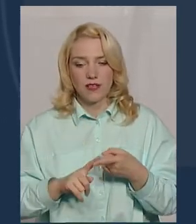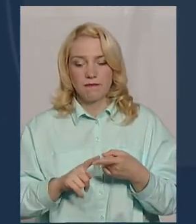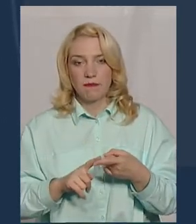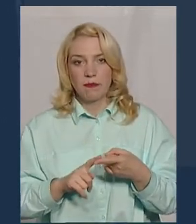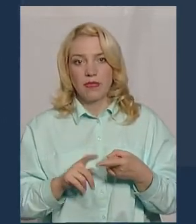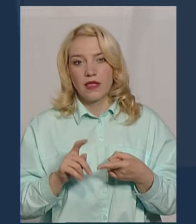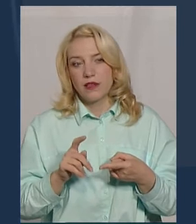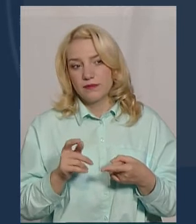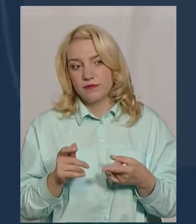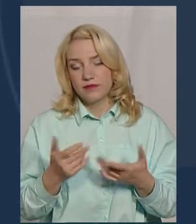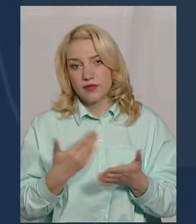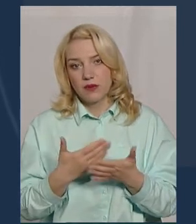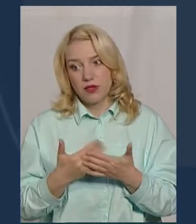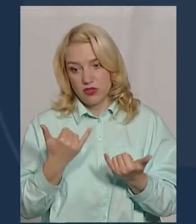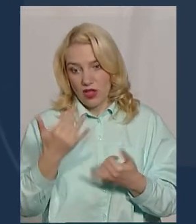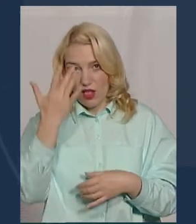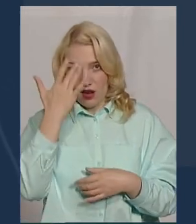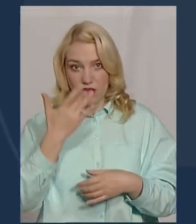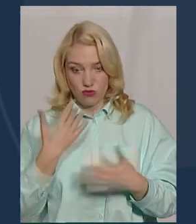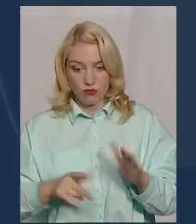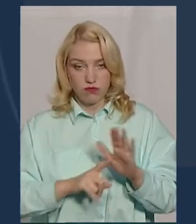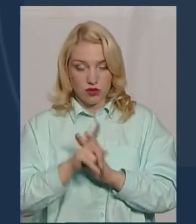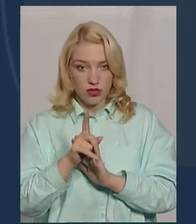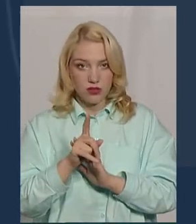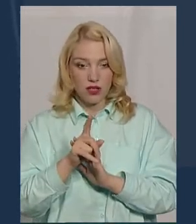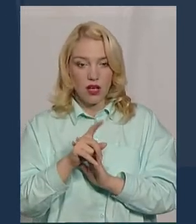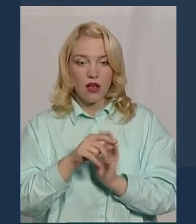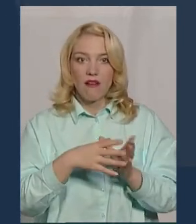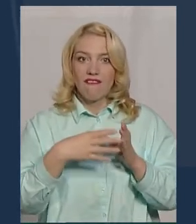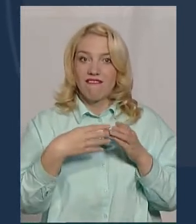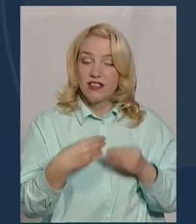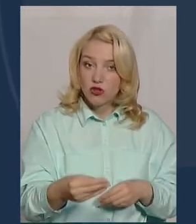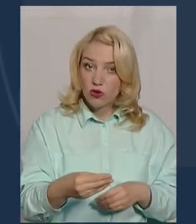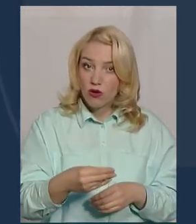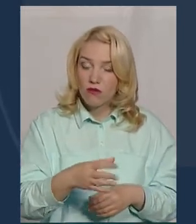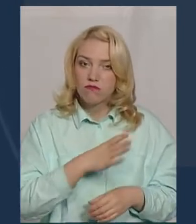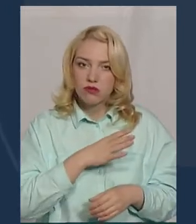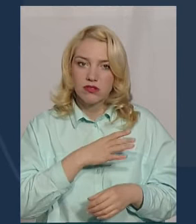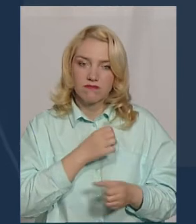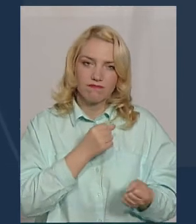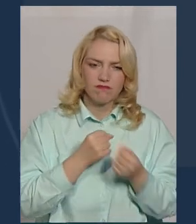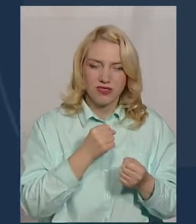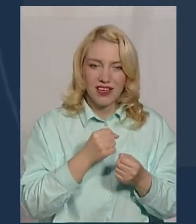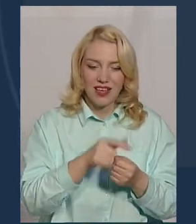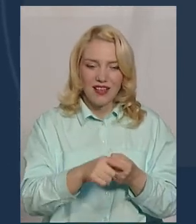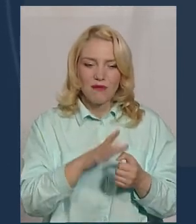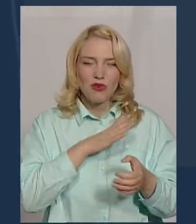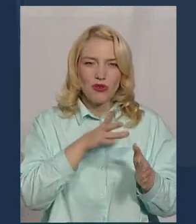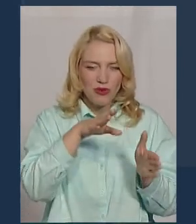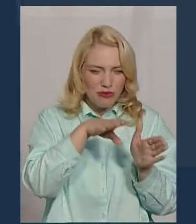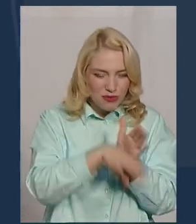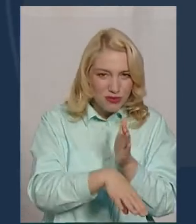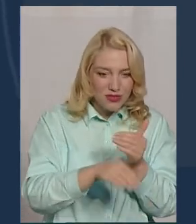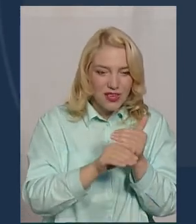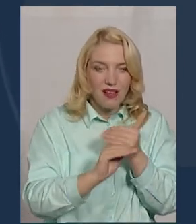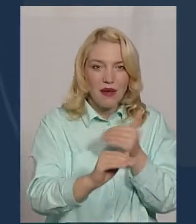і зараз, отже, літом почалося, то весною вистояли, як не дивно, гірші посіви пшениці і